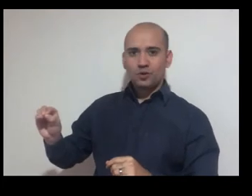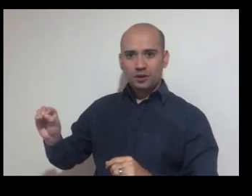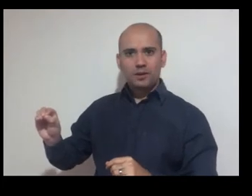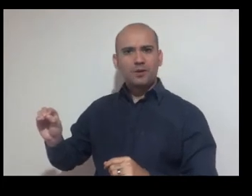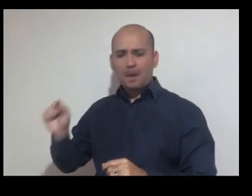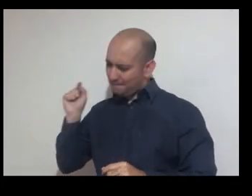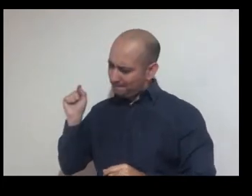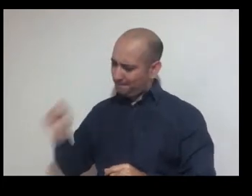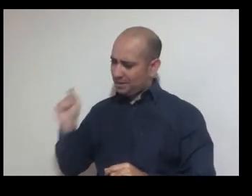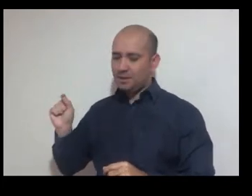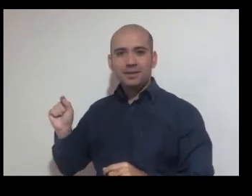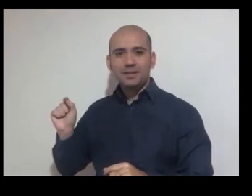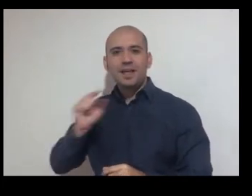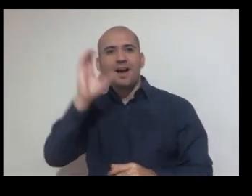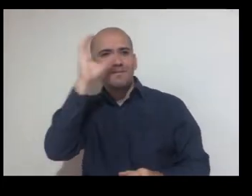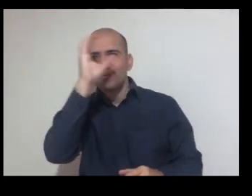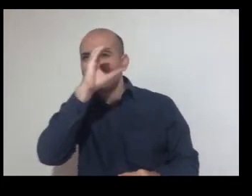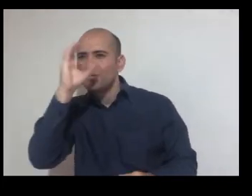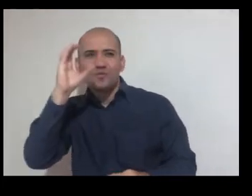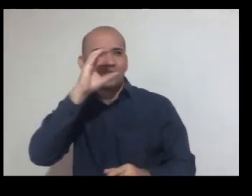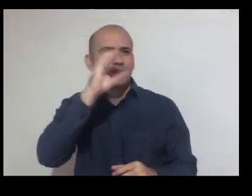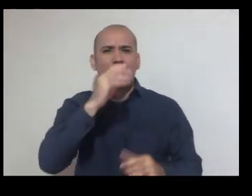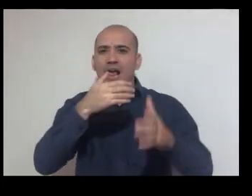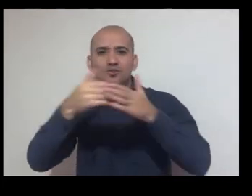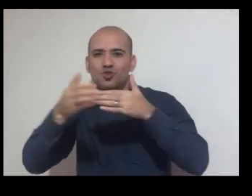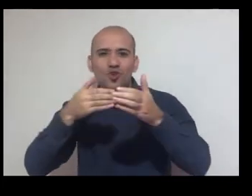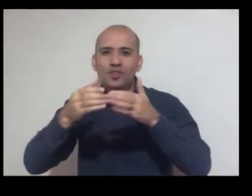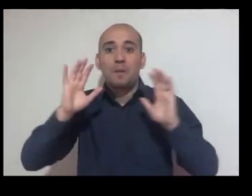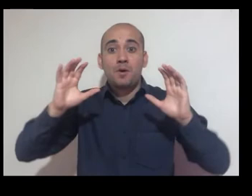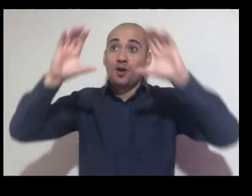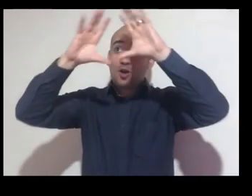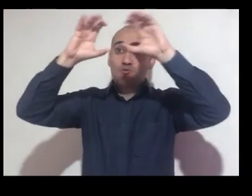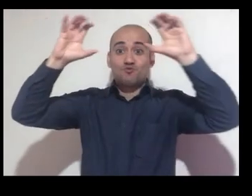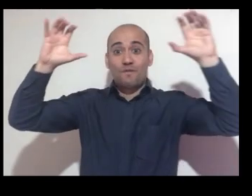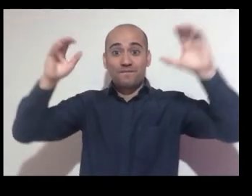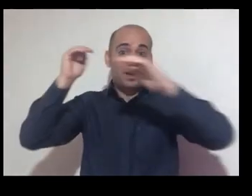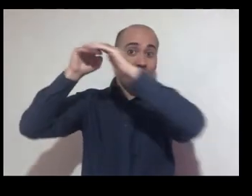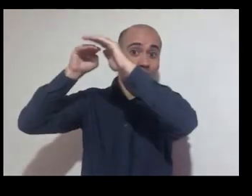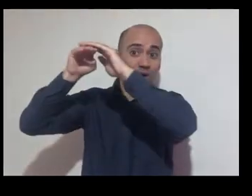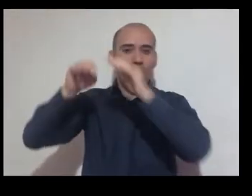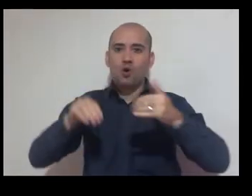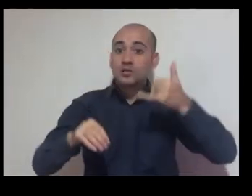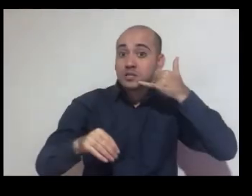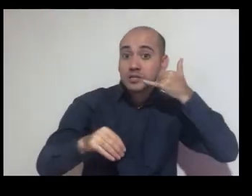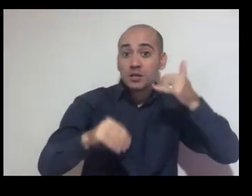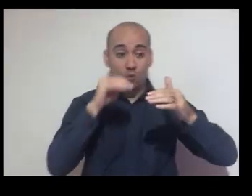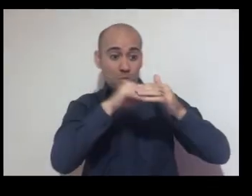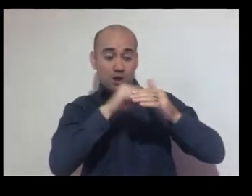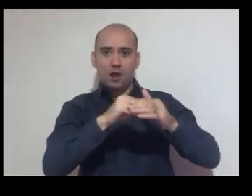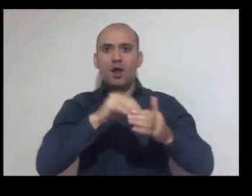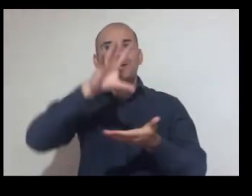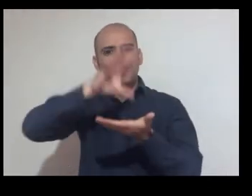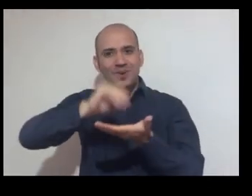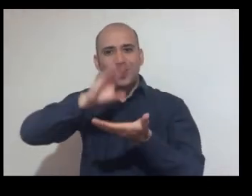Nap peze sou archiv Nou kapab wèl si li nan yon drive ki sere ou bien